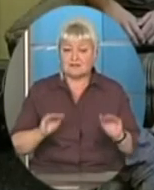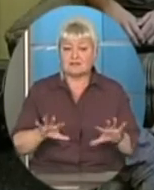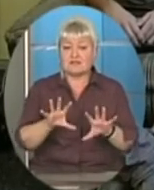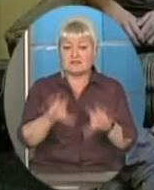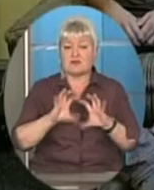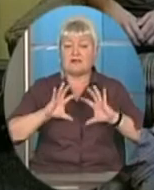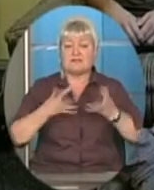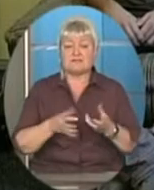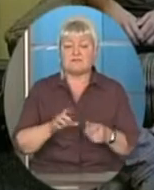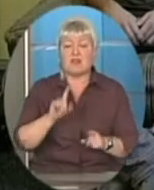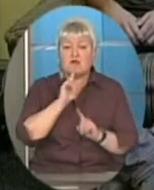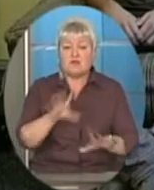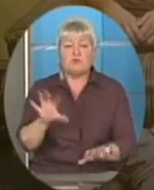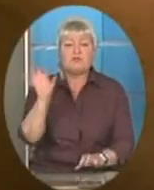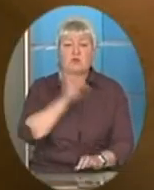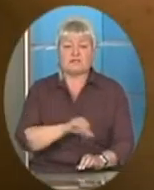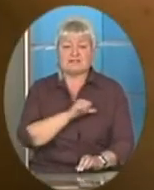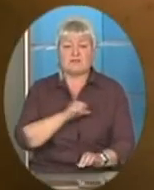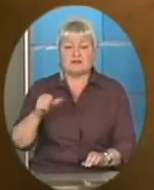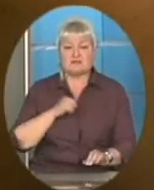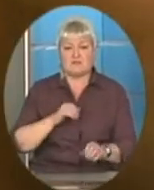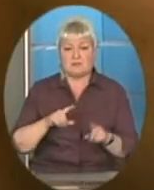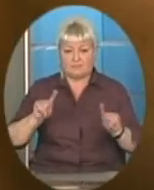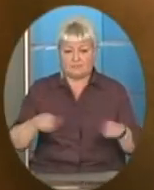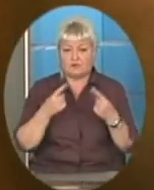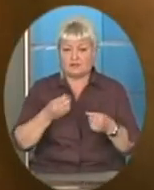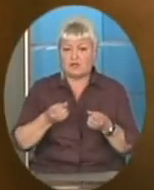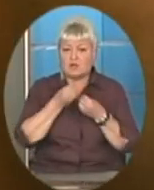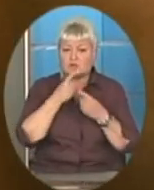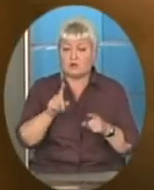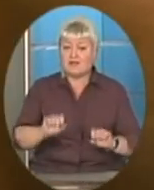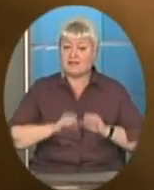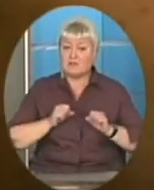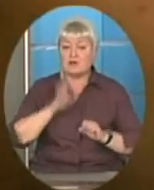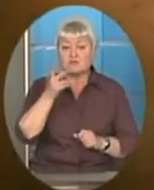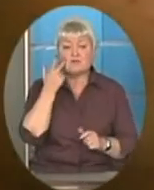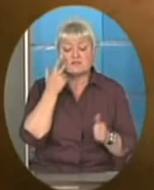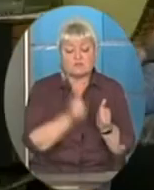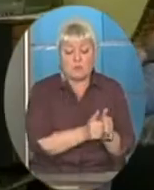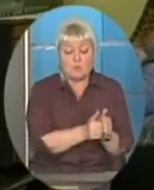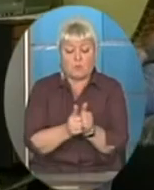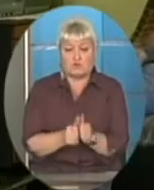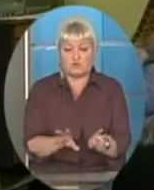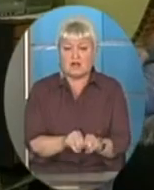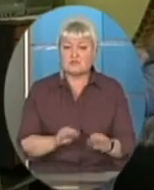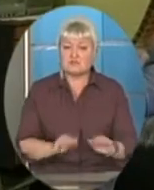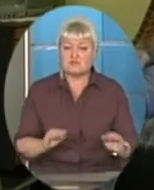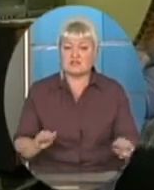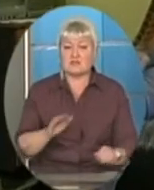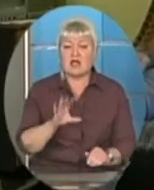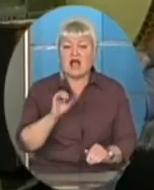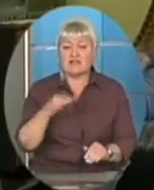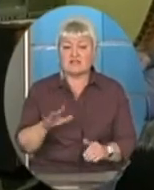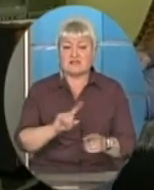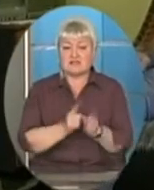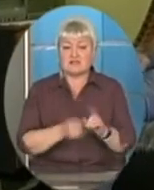бути корисливими, а самим безкорисливо творити добро. Вони намагаються бути завжди поруч, разом з дітьми. Андрій став волонтером